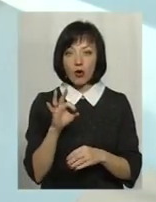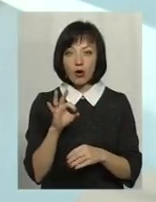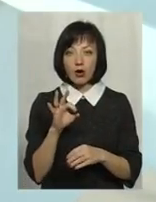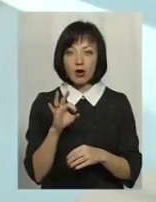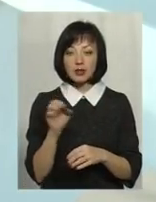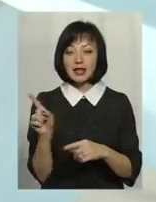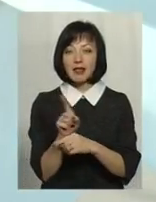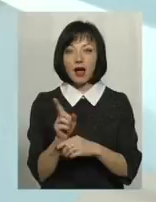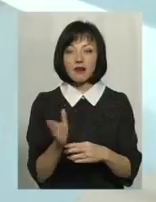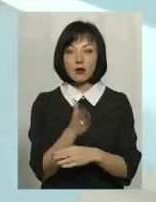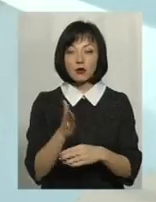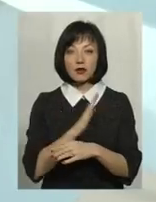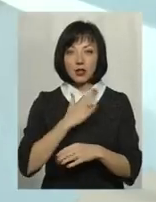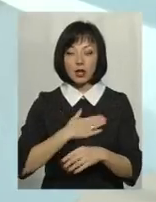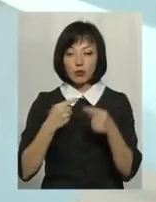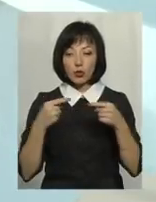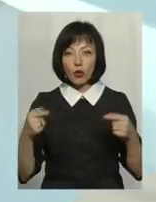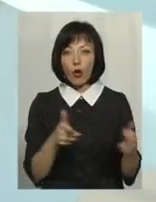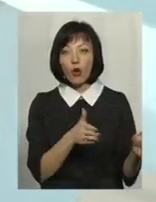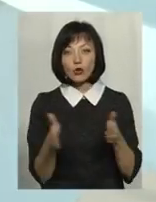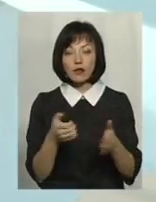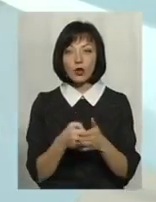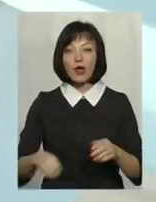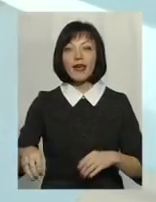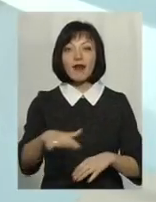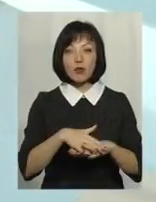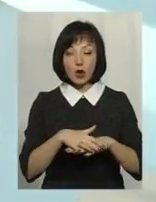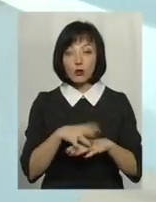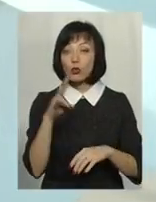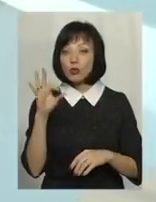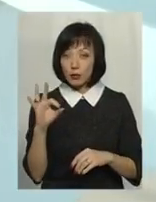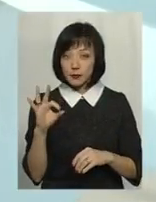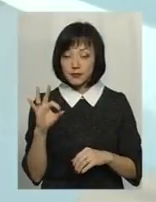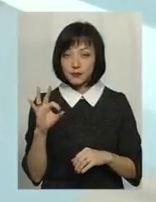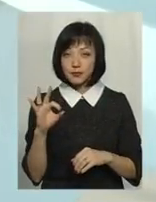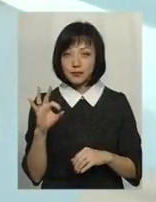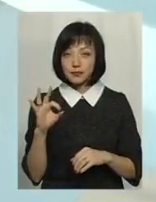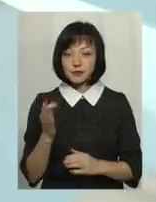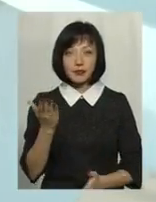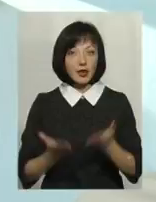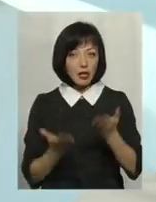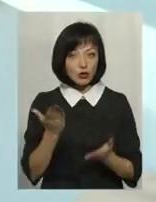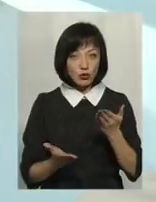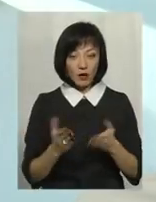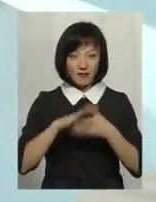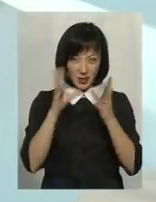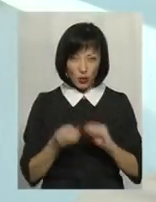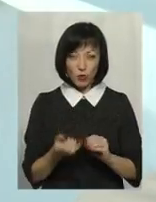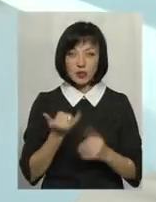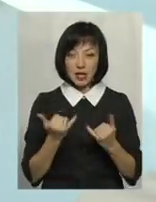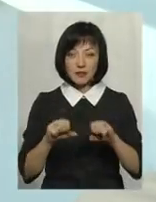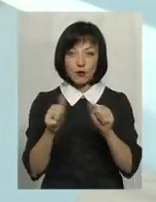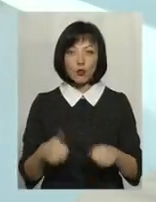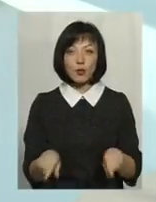виробництва нашої продукти, щоб були вони готові до європейського ринку. Але, якщо взяти в цілому, зараз ми